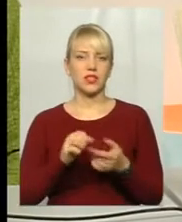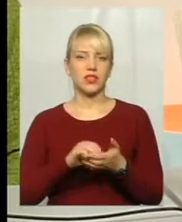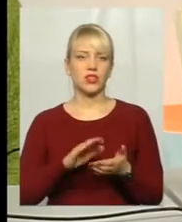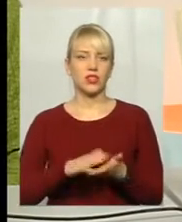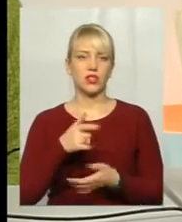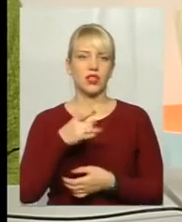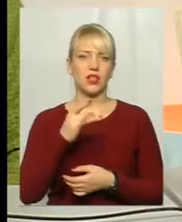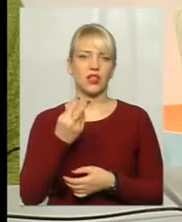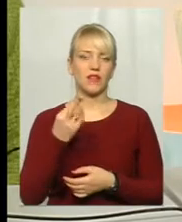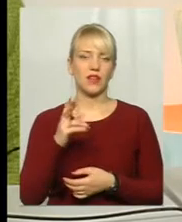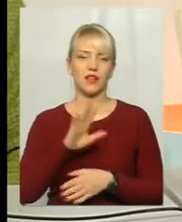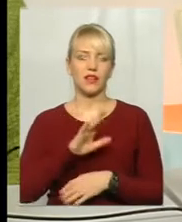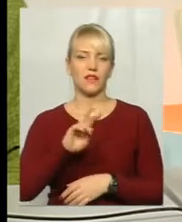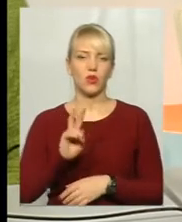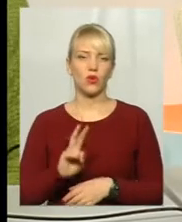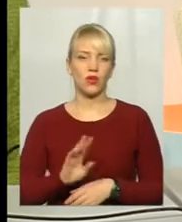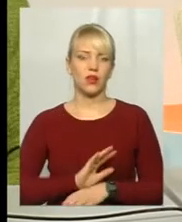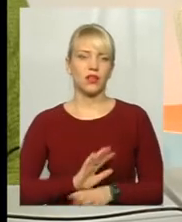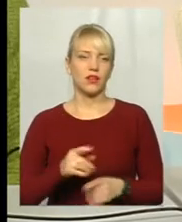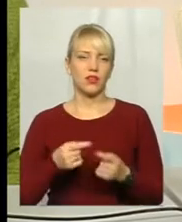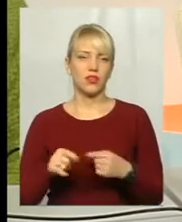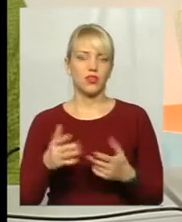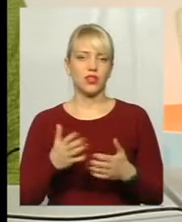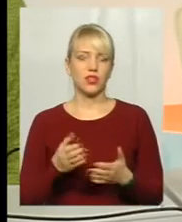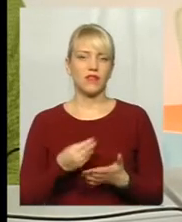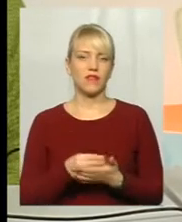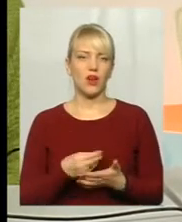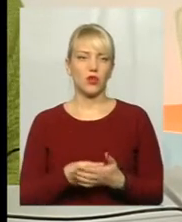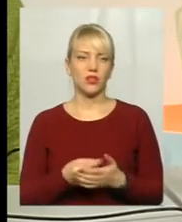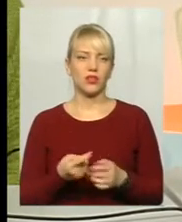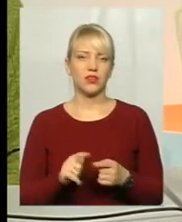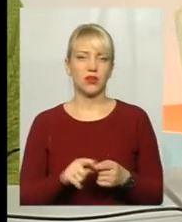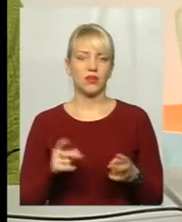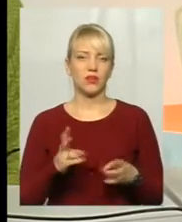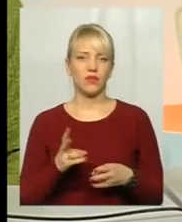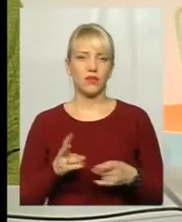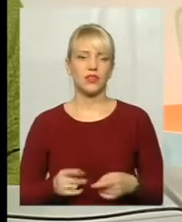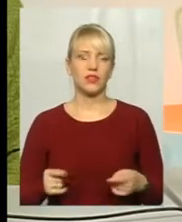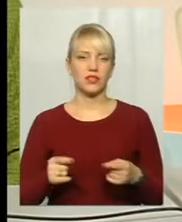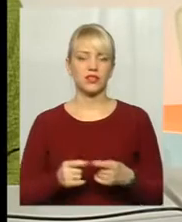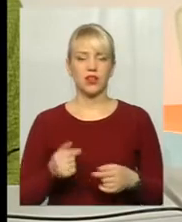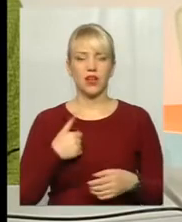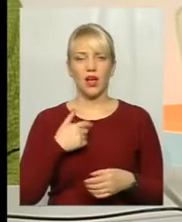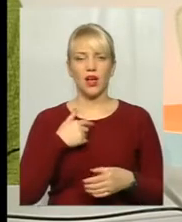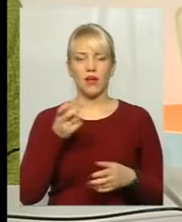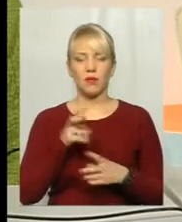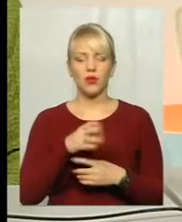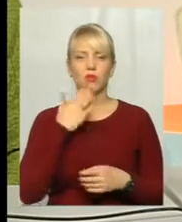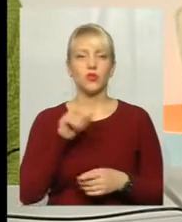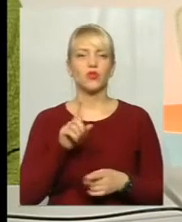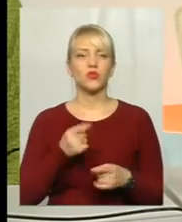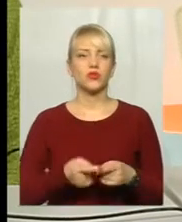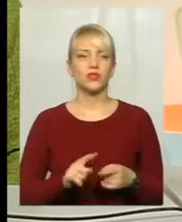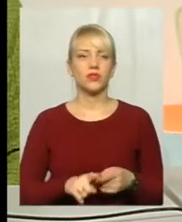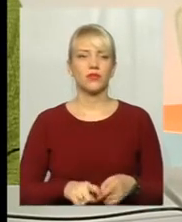гривнях, а не в доларах, чи в іншій якійсь валюті. Це повинно зазначатися в гривнях. А я приходжу, питаюся, що це 100?